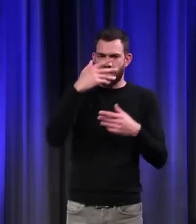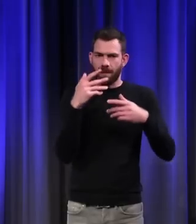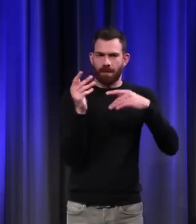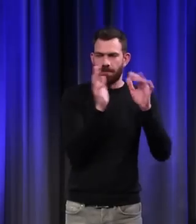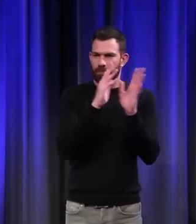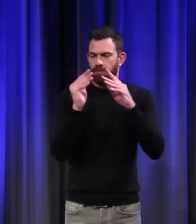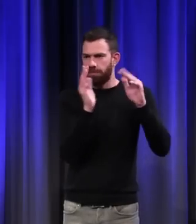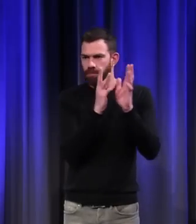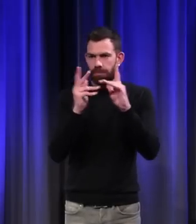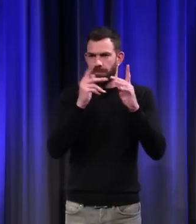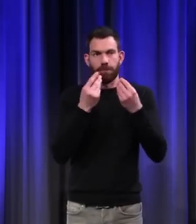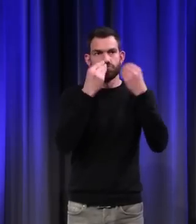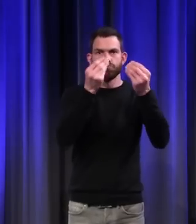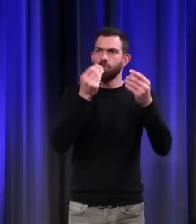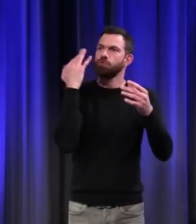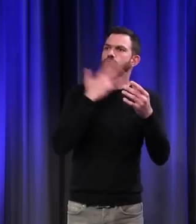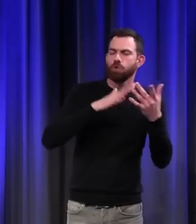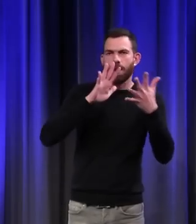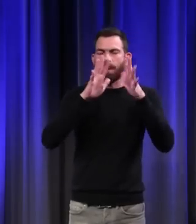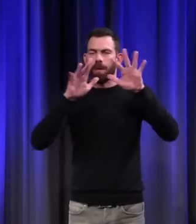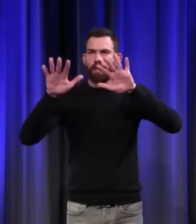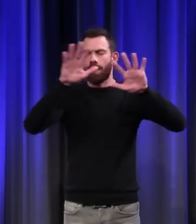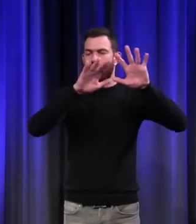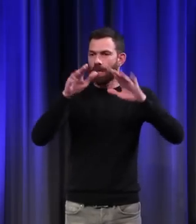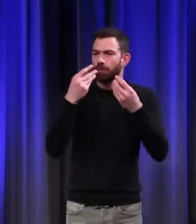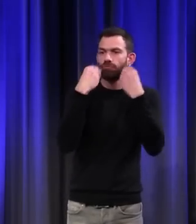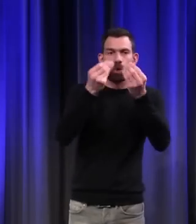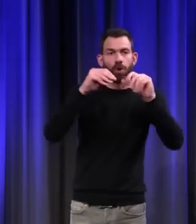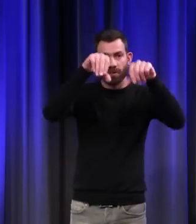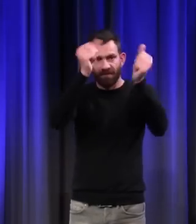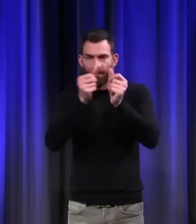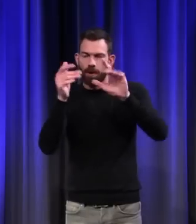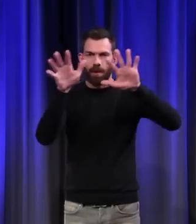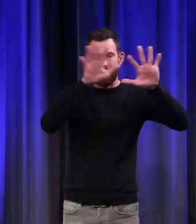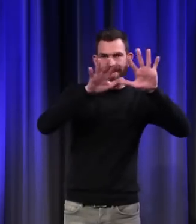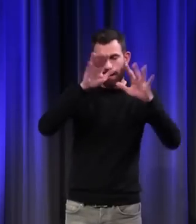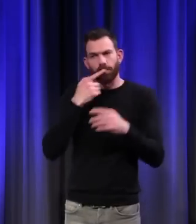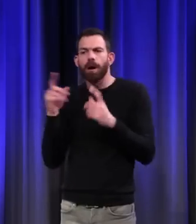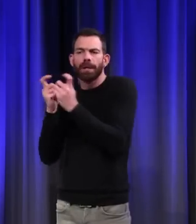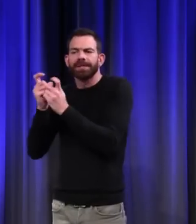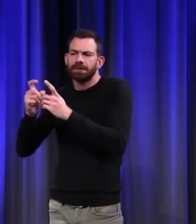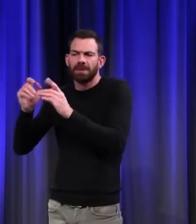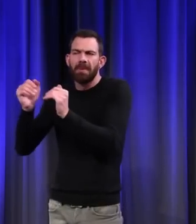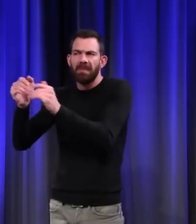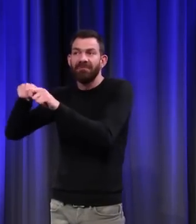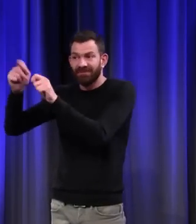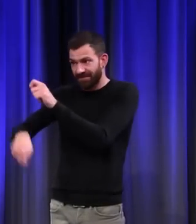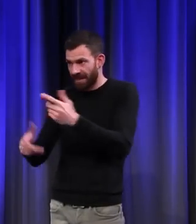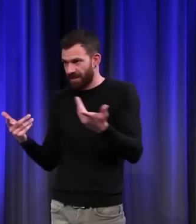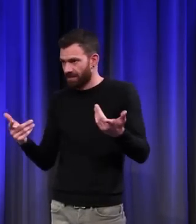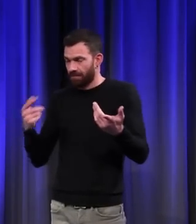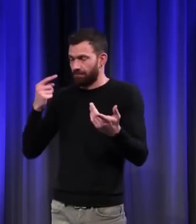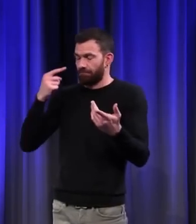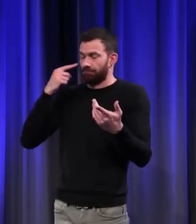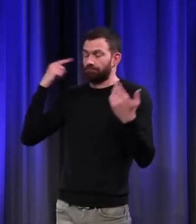les formes et les couleurs. Alors que notre électricité, elle est relativement statique. On ne peut absolument pas voir